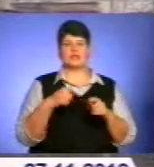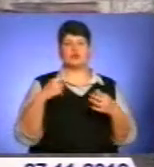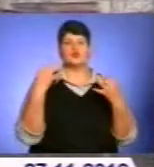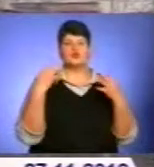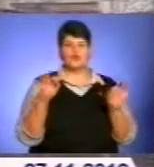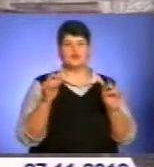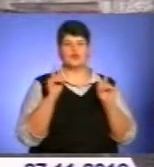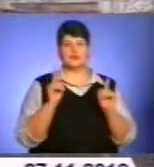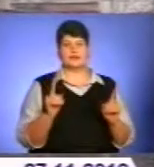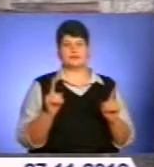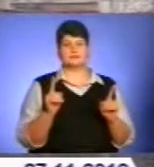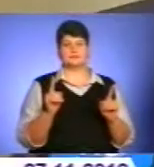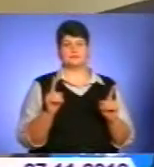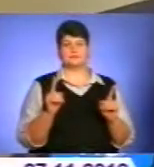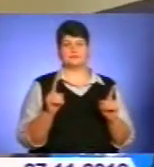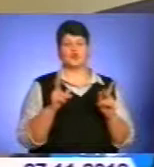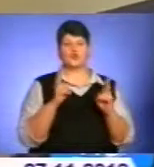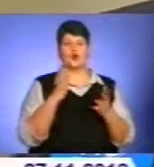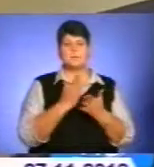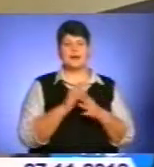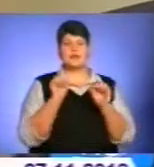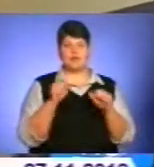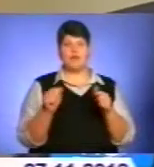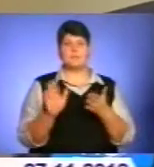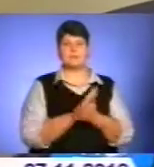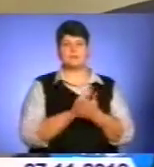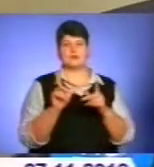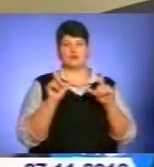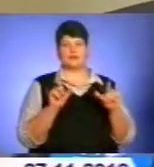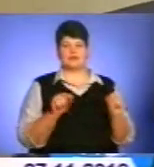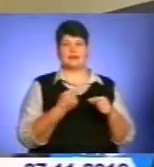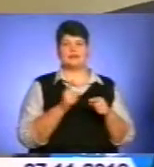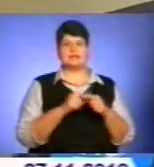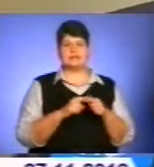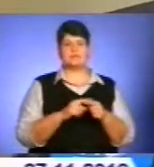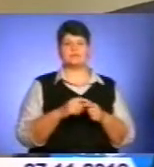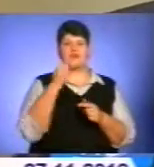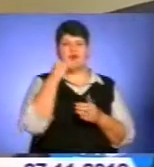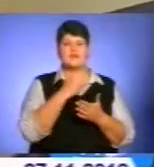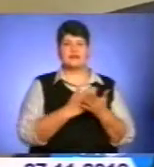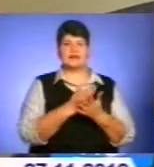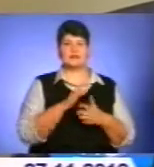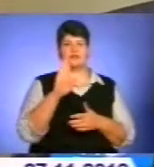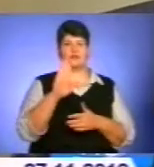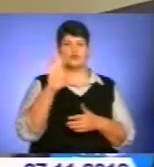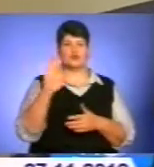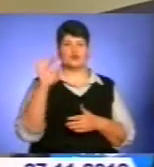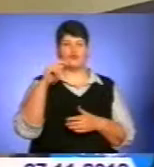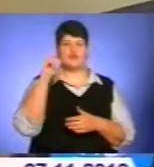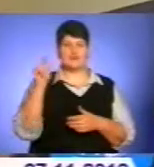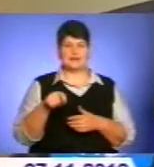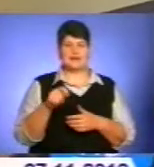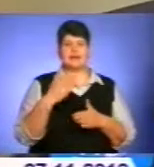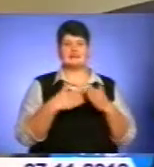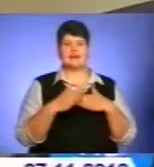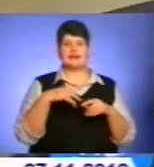дозволено таким категоріям населення. Хто має право безкоштовного проїзду? Ветерани Великої вітчизняної війни, інваліди